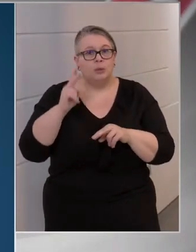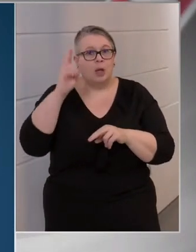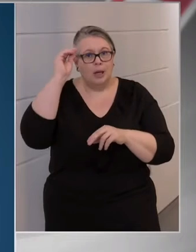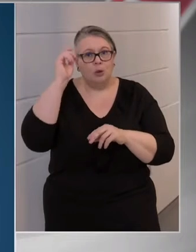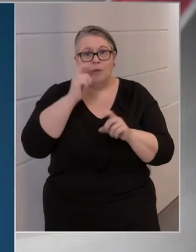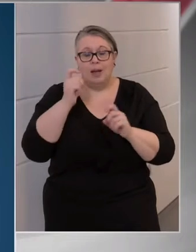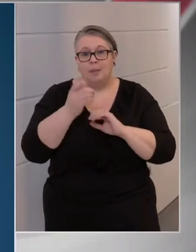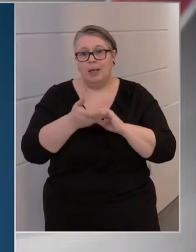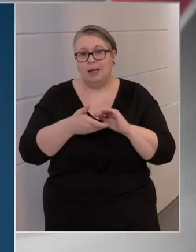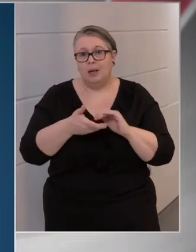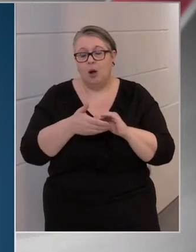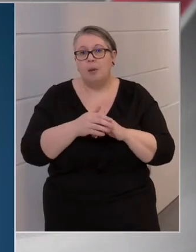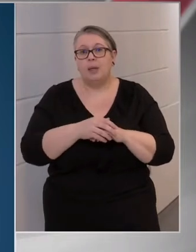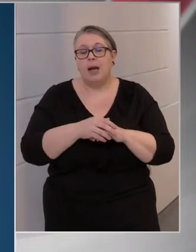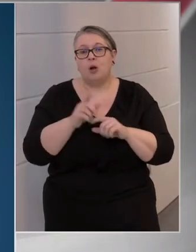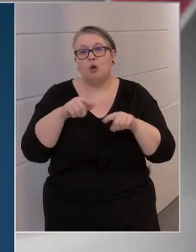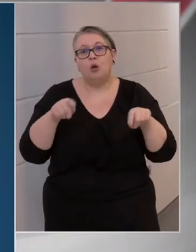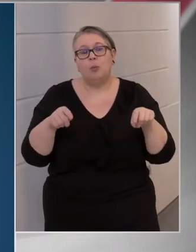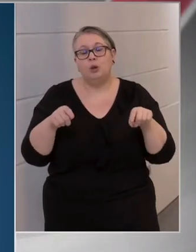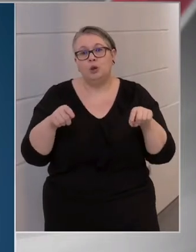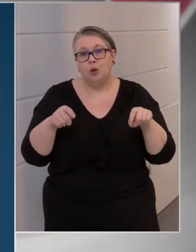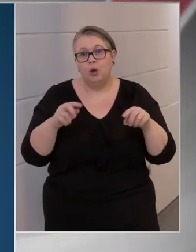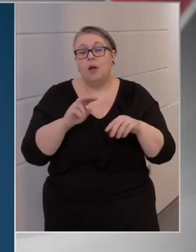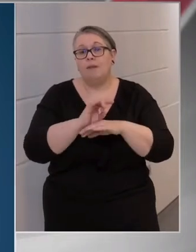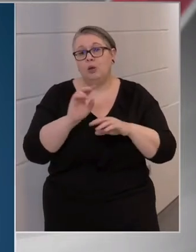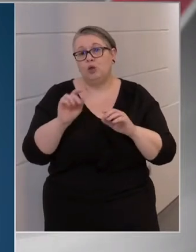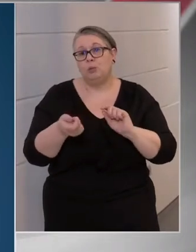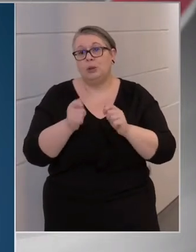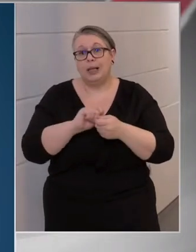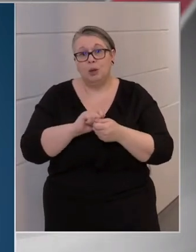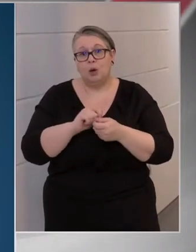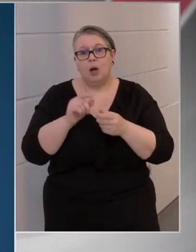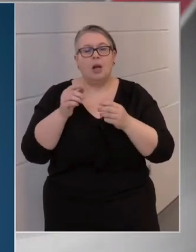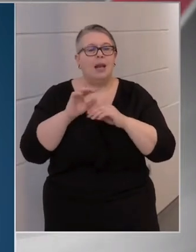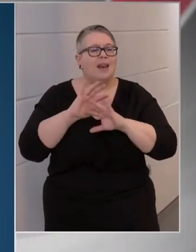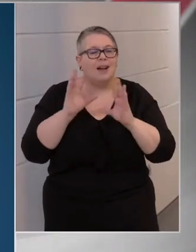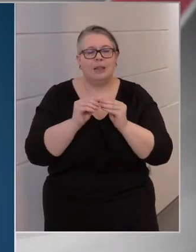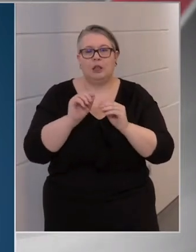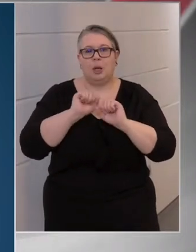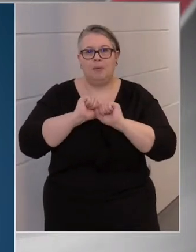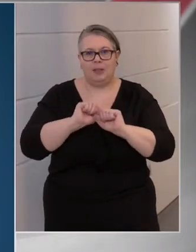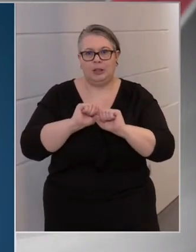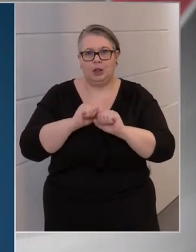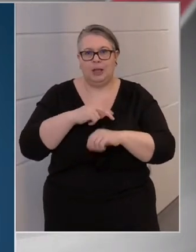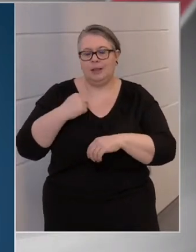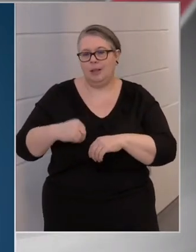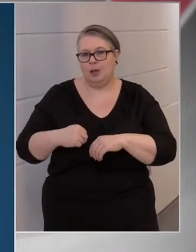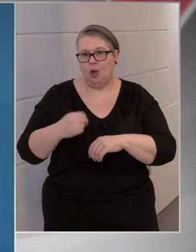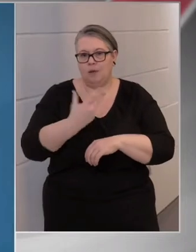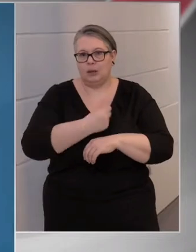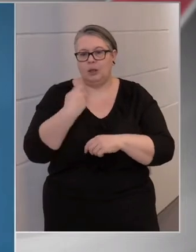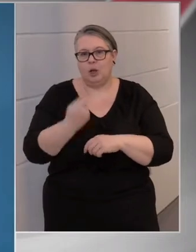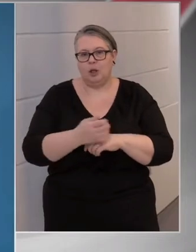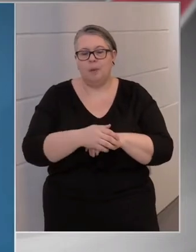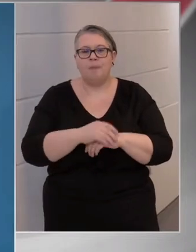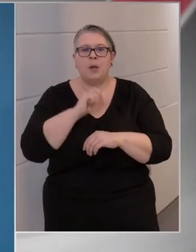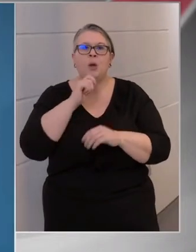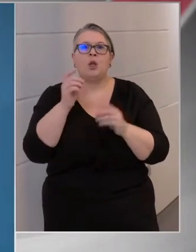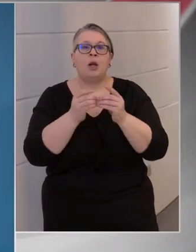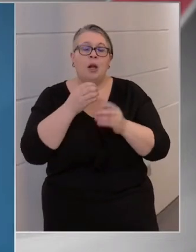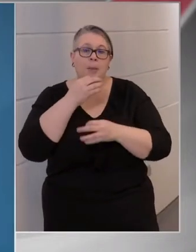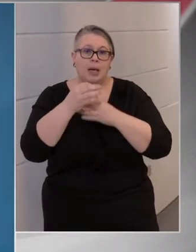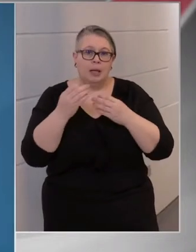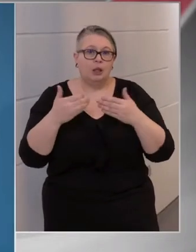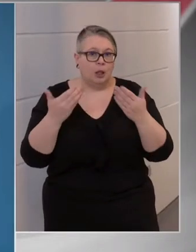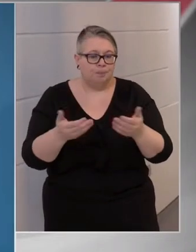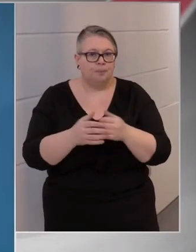véleménye szerint a különböző vírus mutációkkal szemben a legteljesebb érettséget a kínai adja. Magyar hírlap kérdése